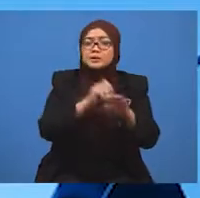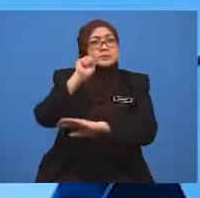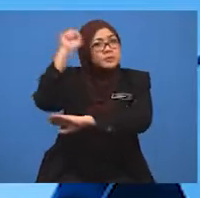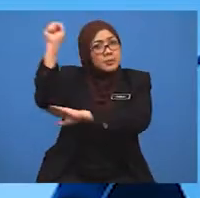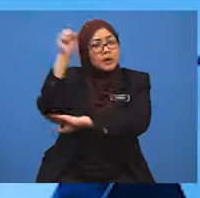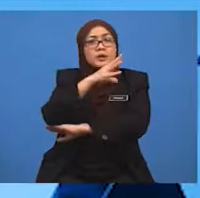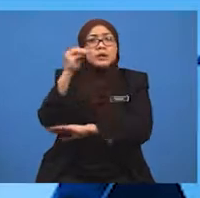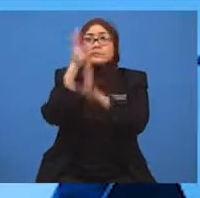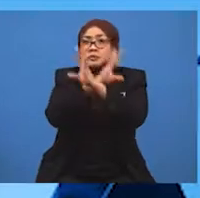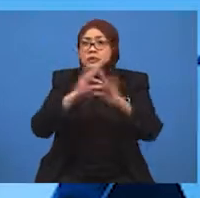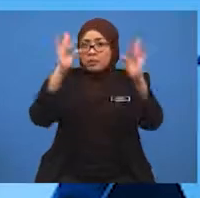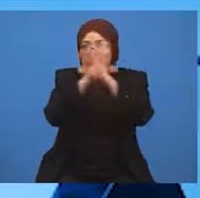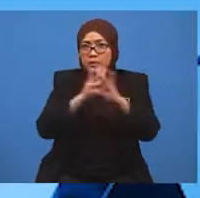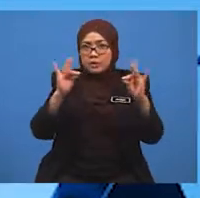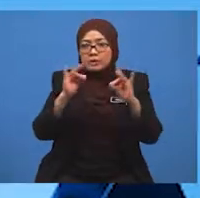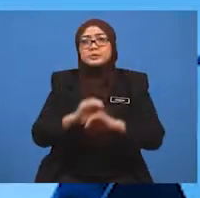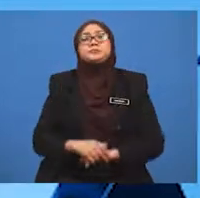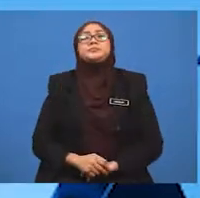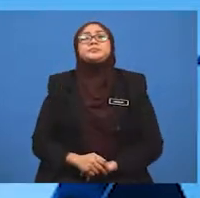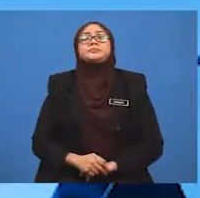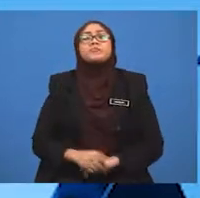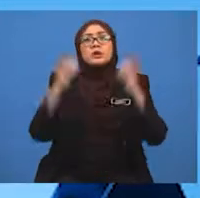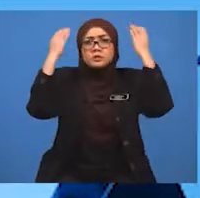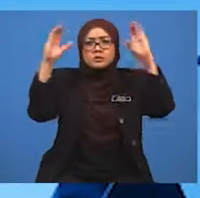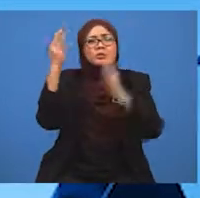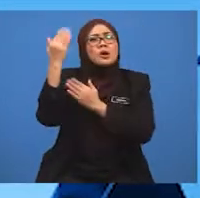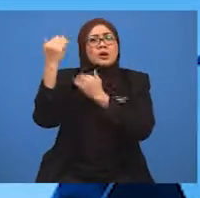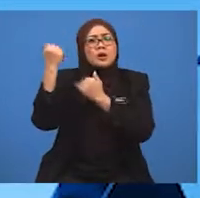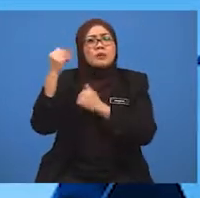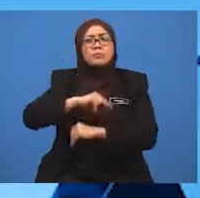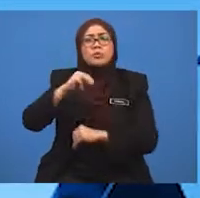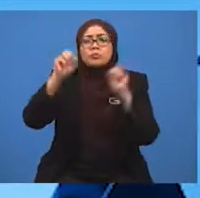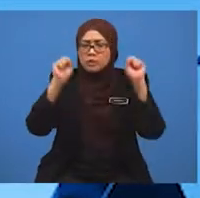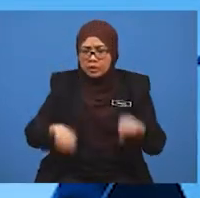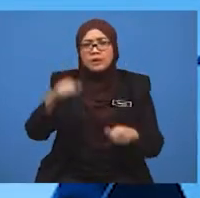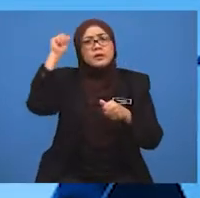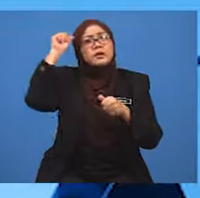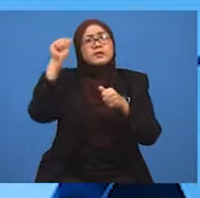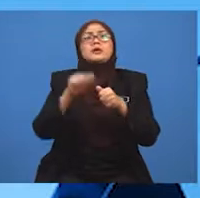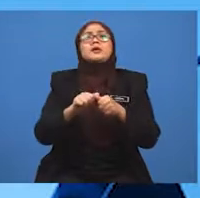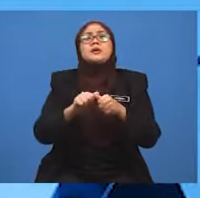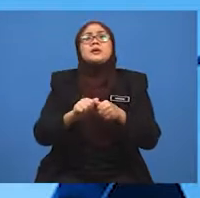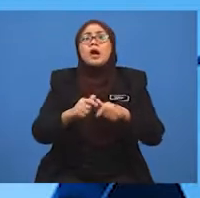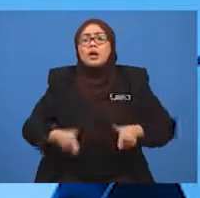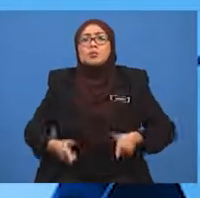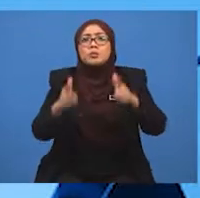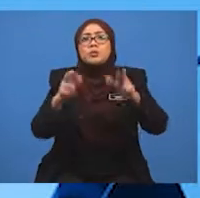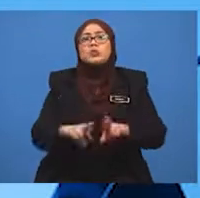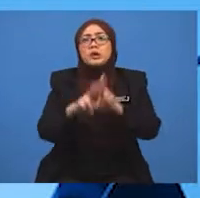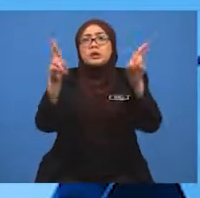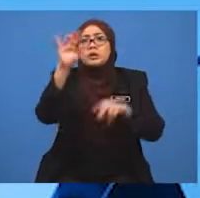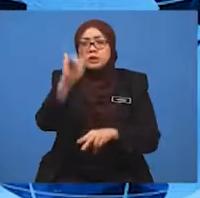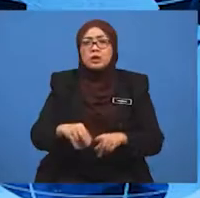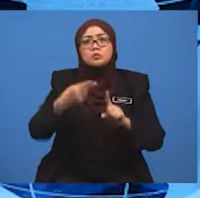harap murid-murid dapat mengingat dan mengetahui lokasi jaringan lebuh raya utama di